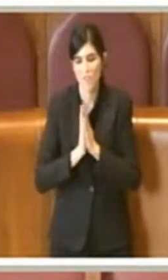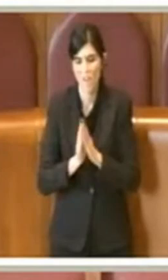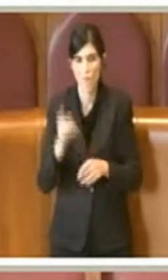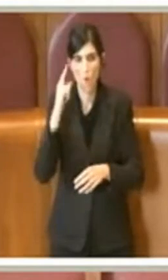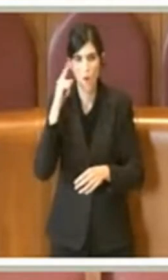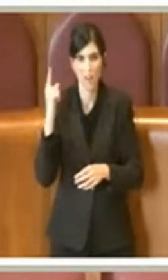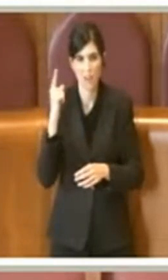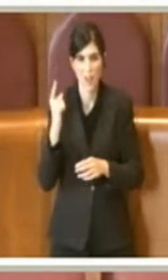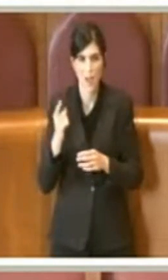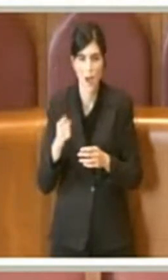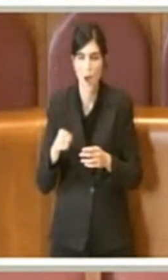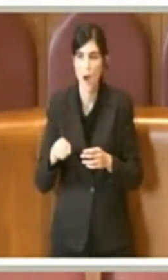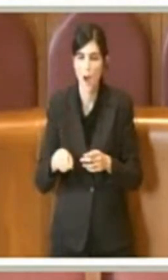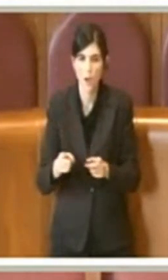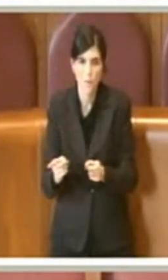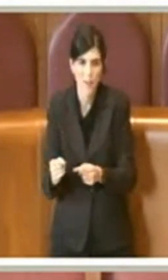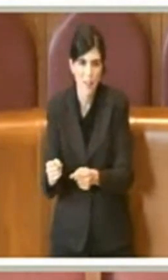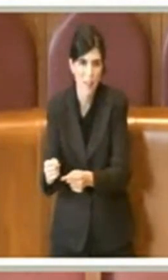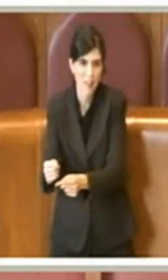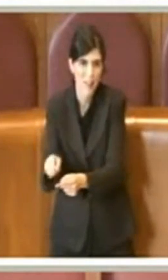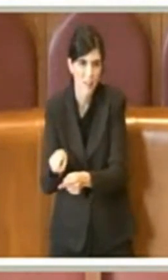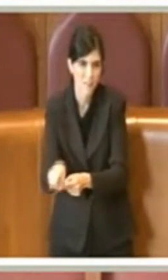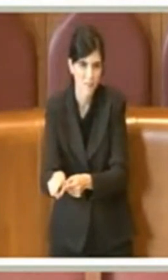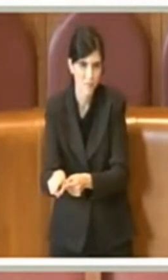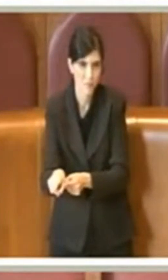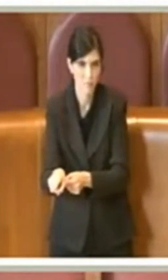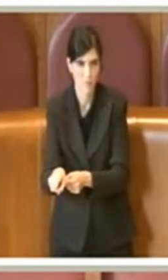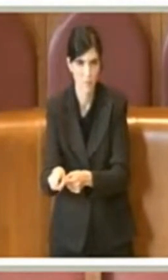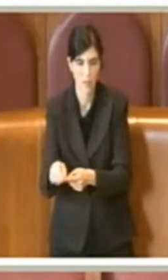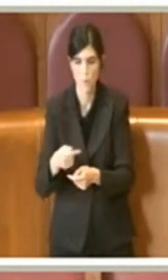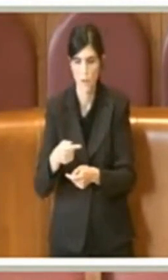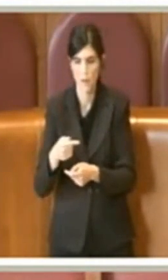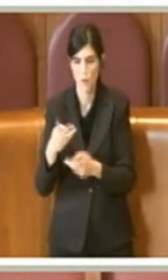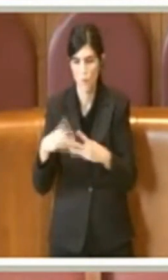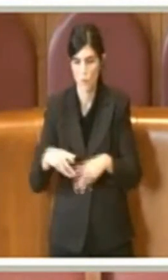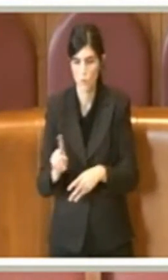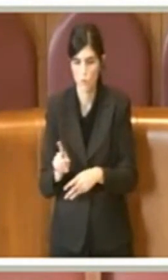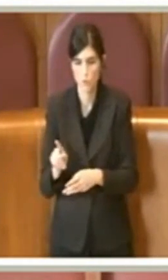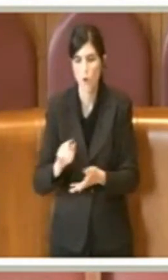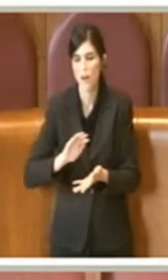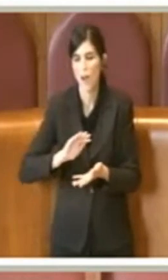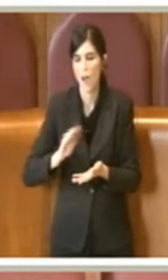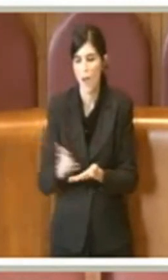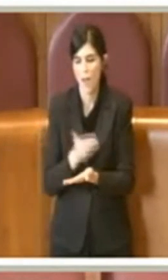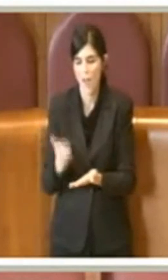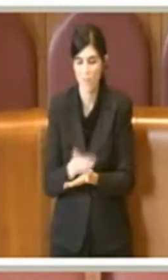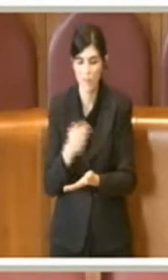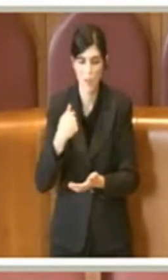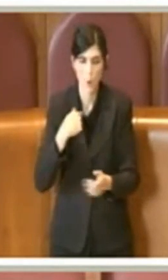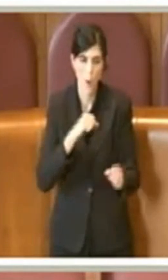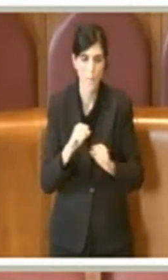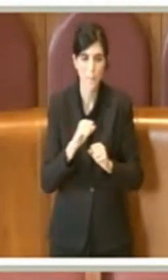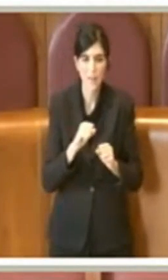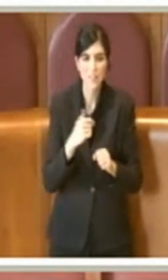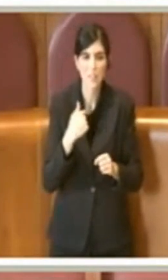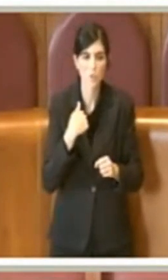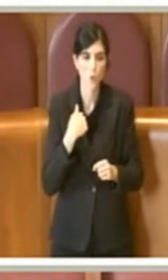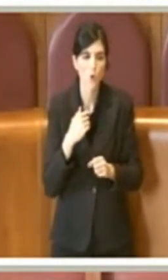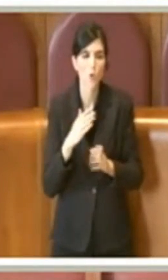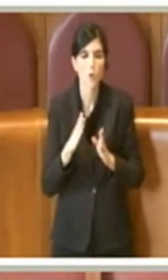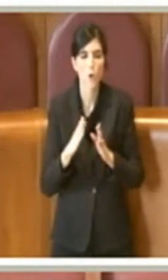'idea del feticcio sanpietrino. Io mi aspetto da questa amministrazione quindi la tutela e la